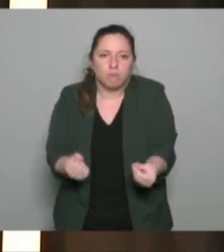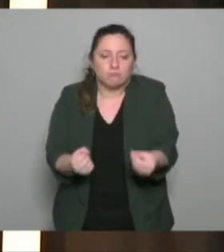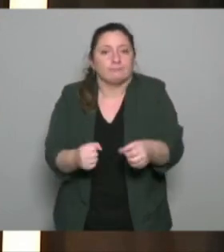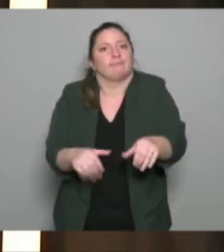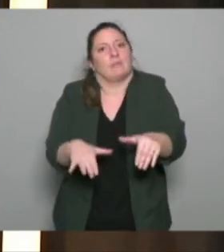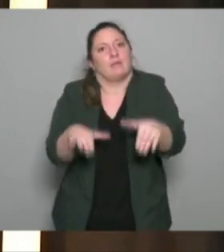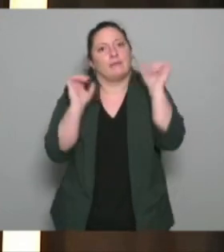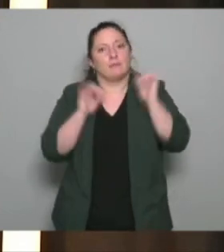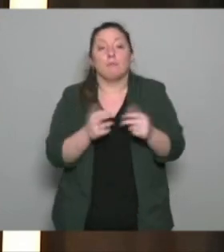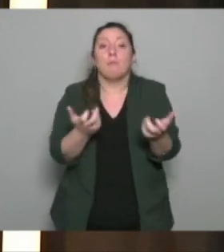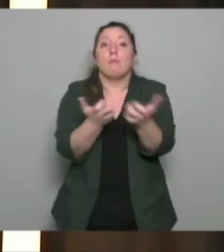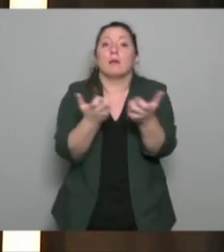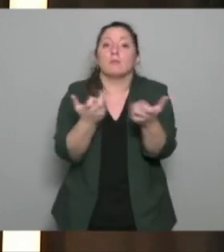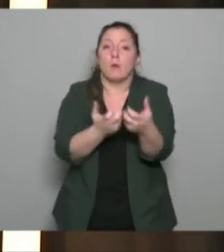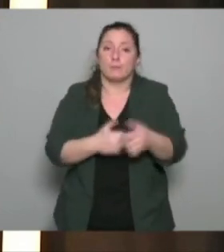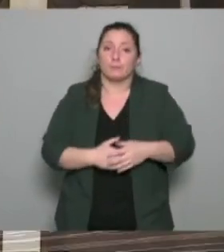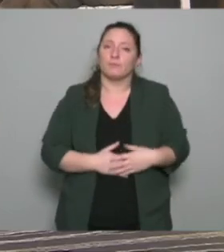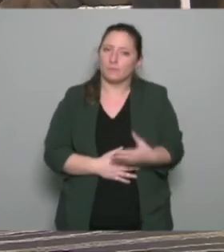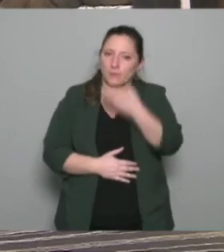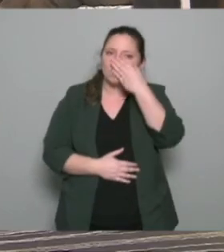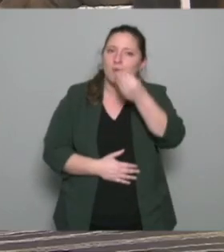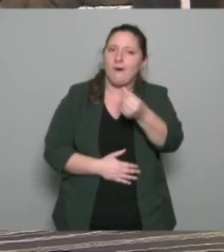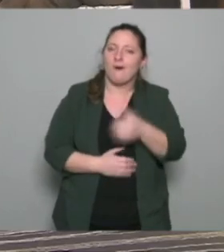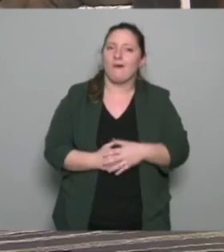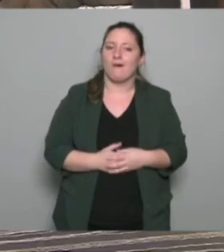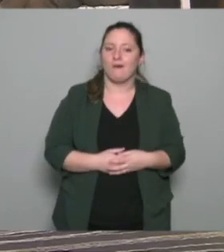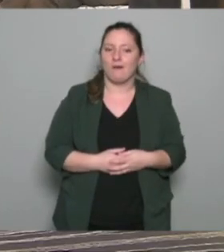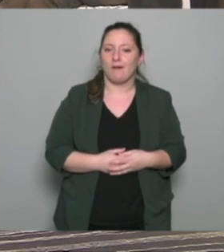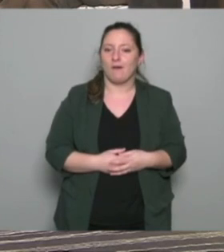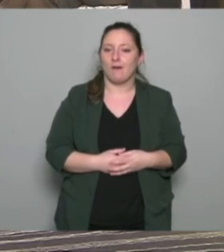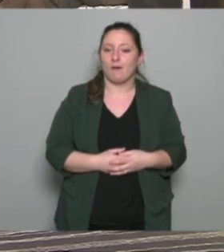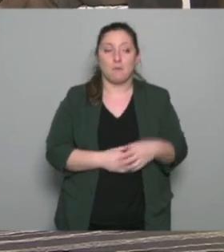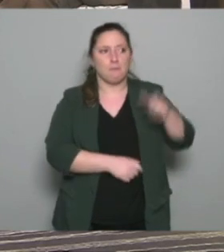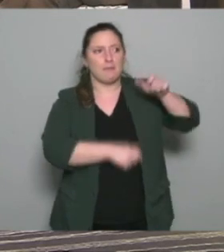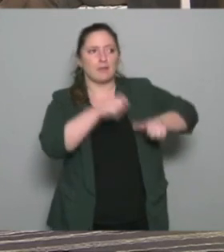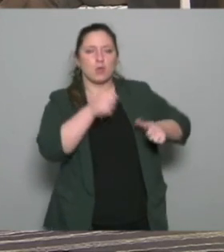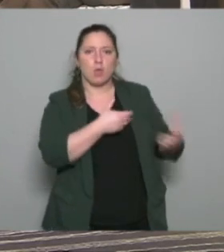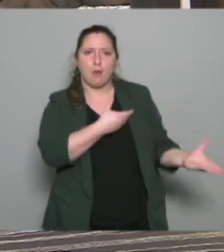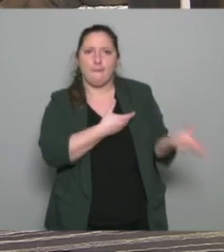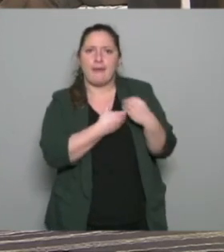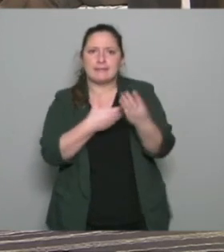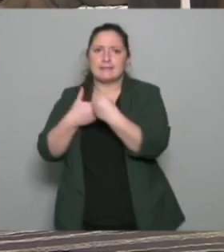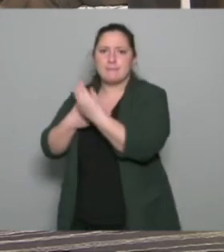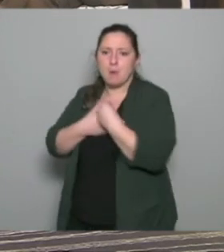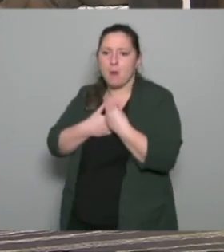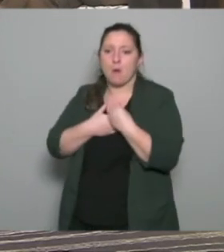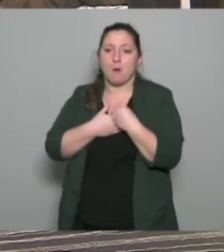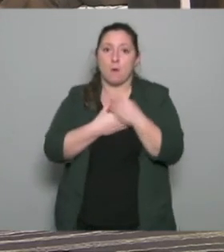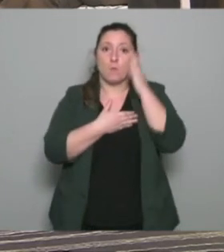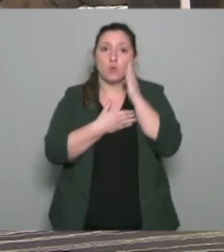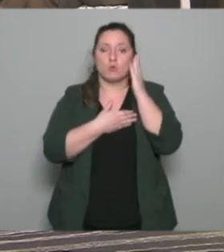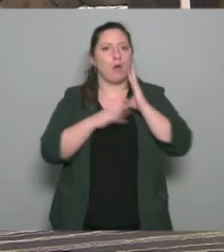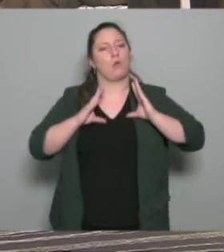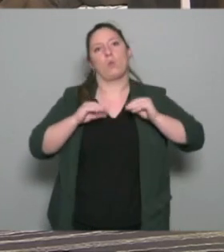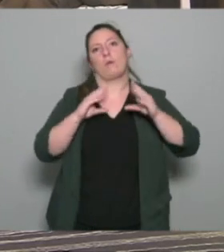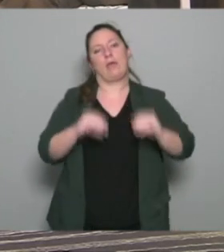concrétiser par exemple on a senti que les participants pas mal de participants avaient besoin de concret